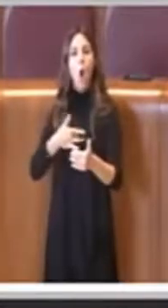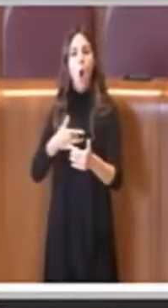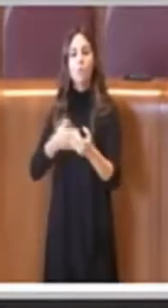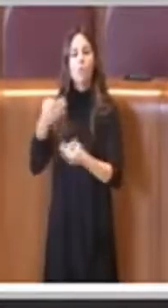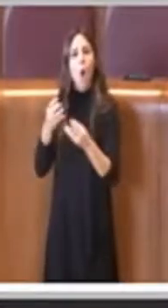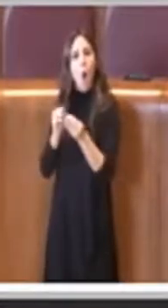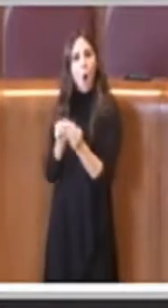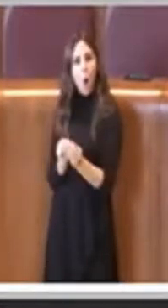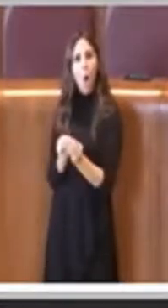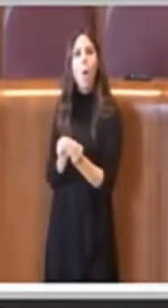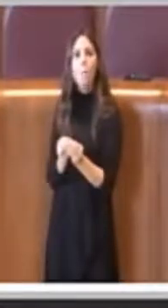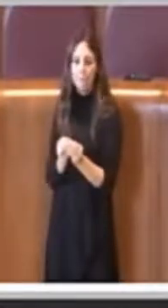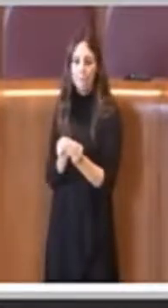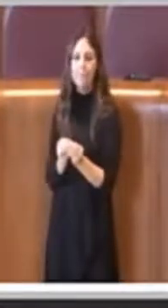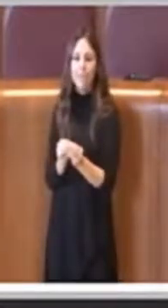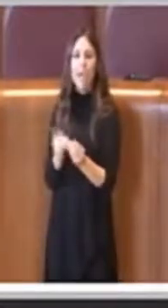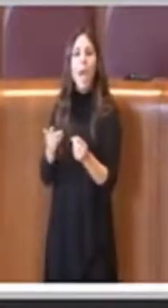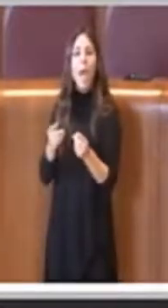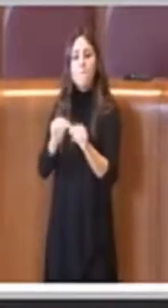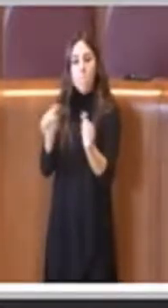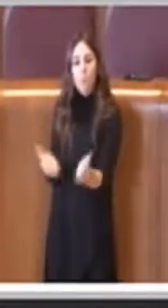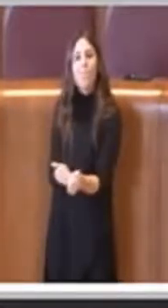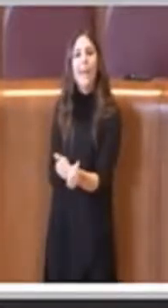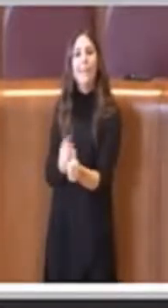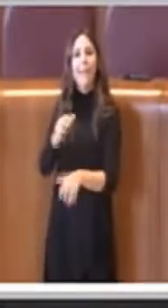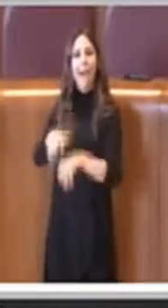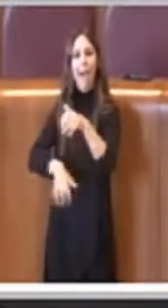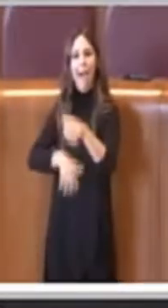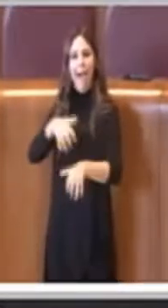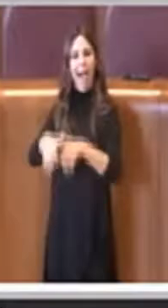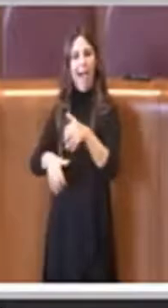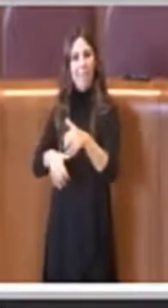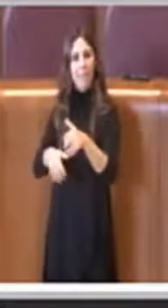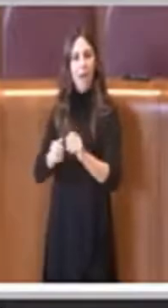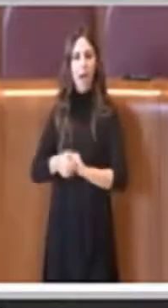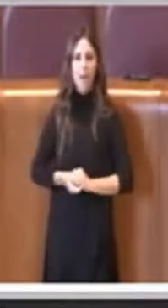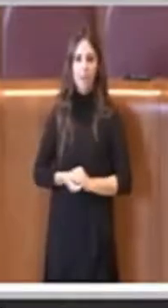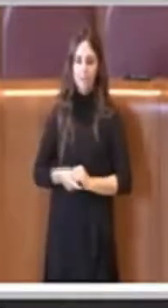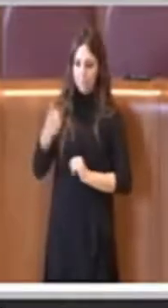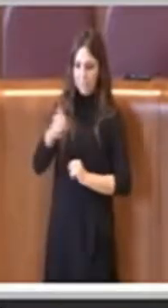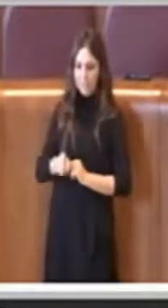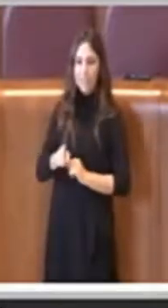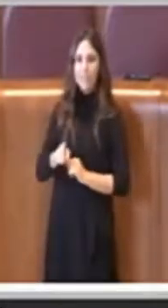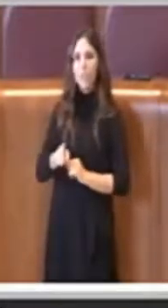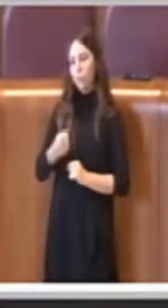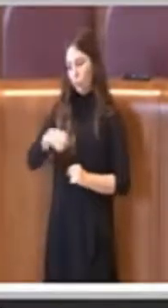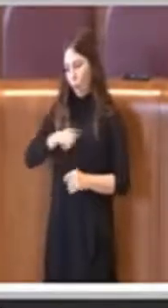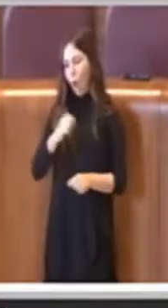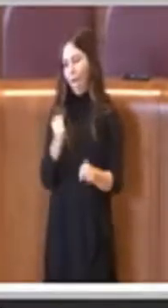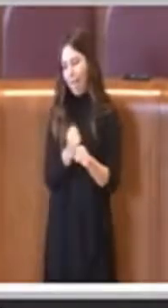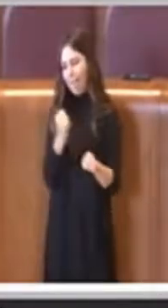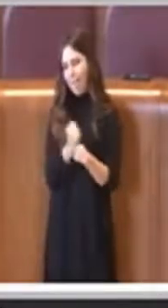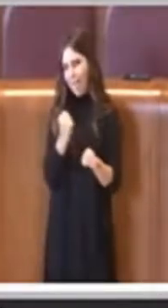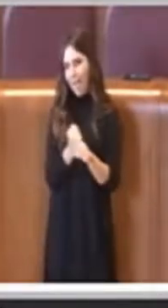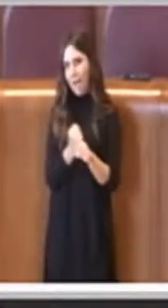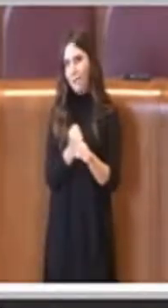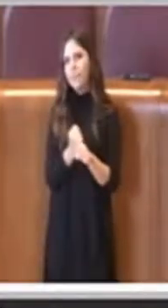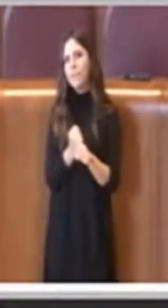in cui tratta gli animali e noi su questo ci stiamo lavorando e stiamo portando